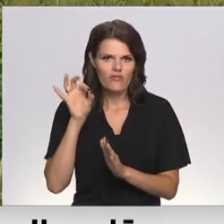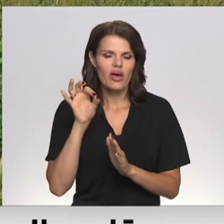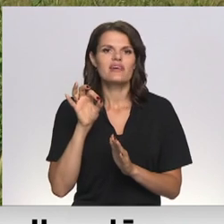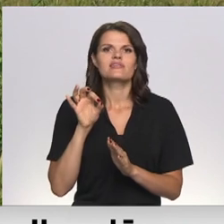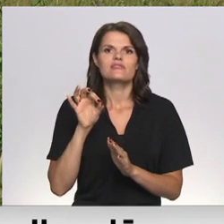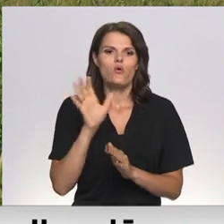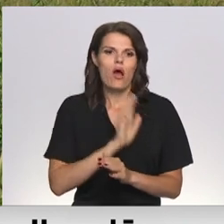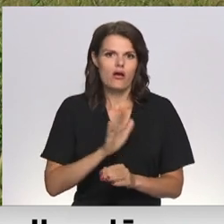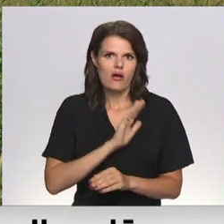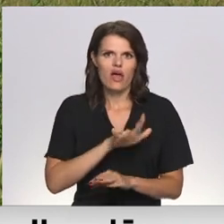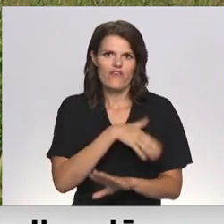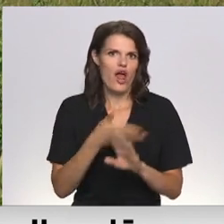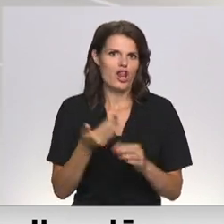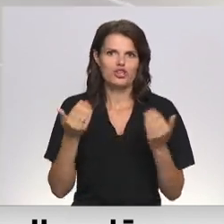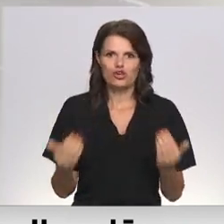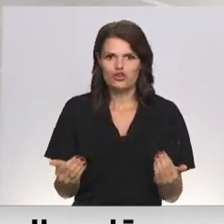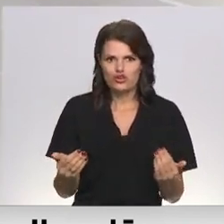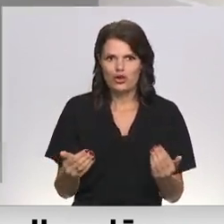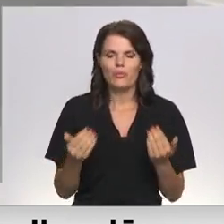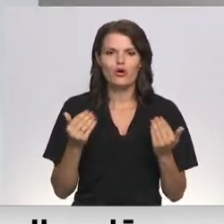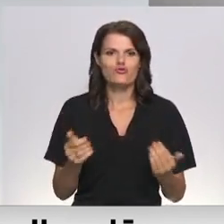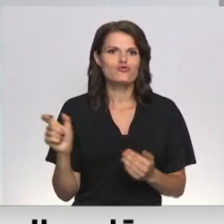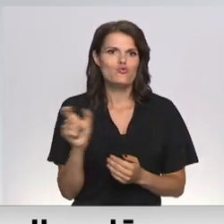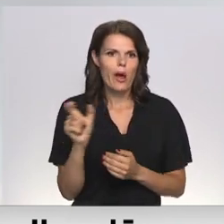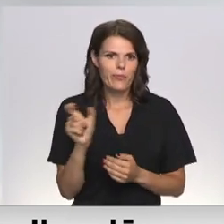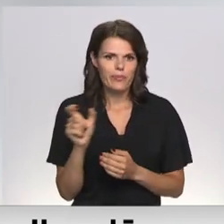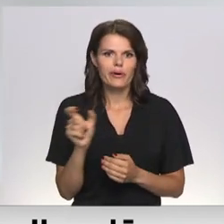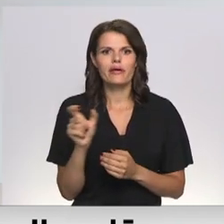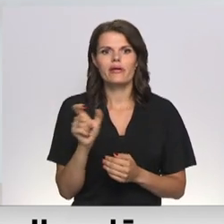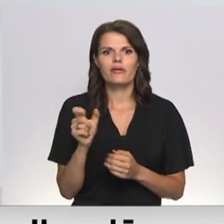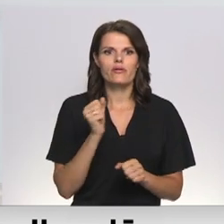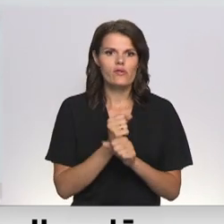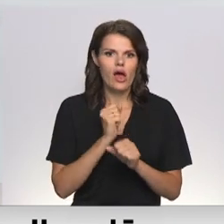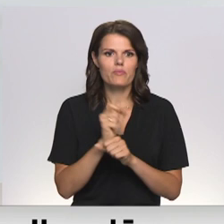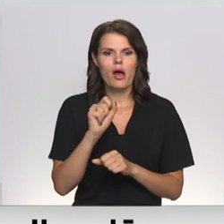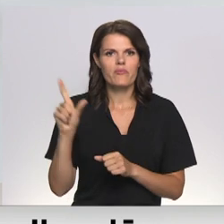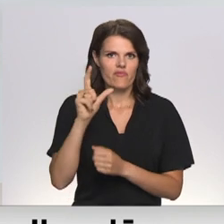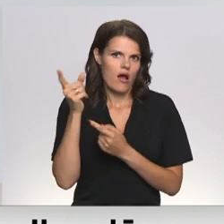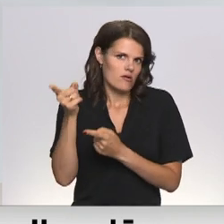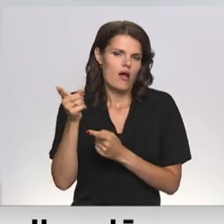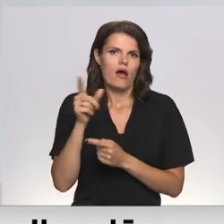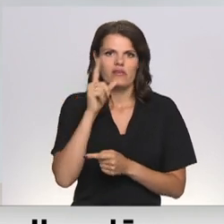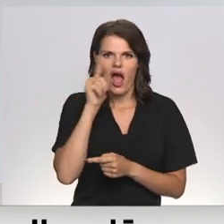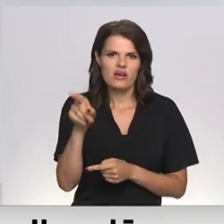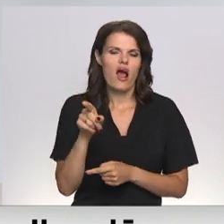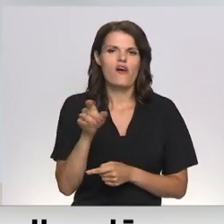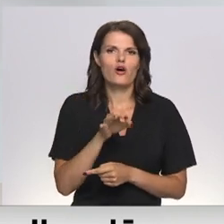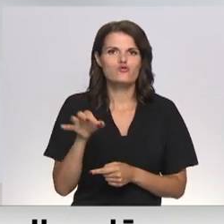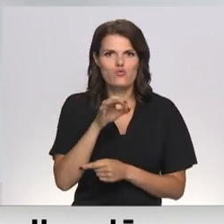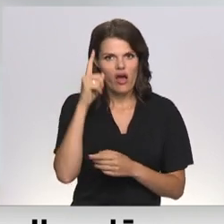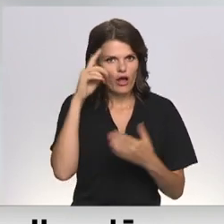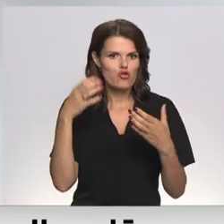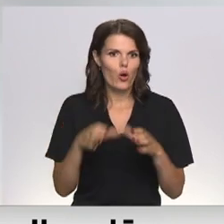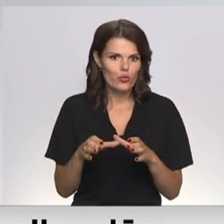pašvaldības gaida vēl līdz šim brīdim. Šobrīd jau būtībā tie darbi vairāki ķekavas novida domas pusē, jo